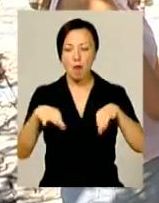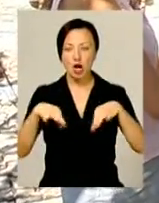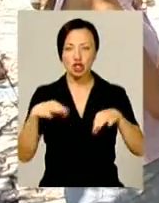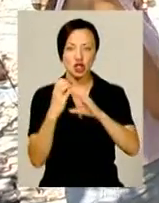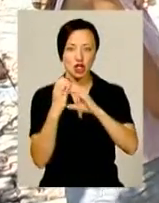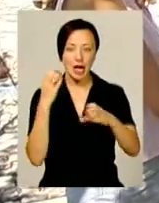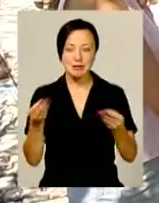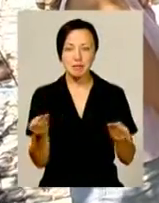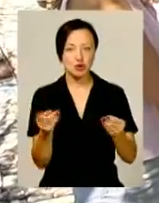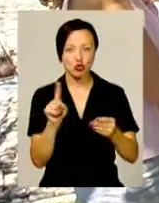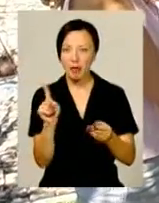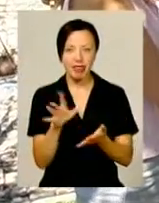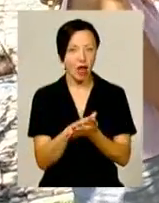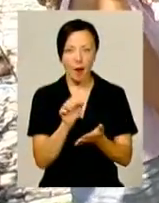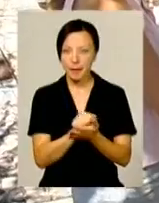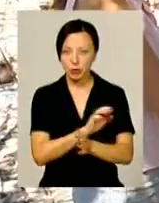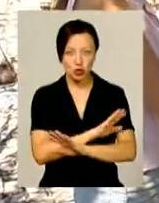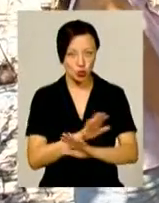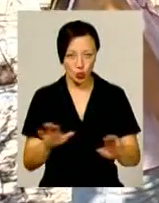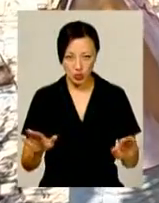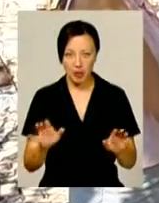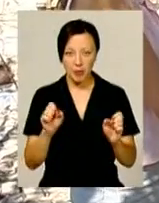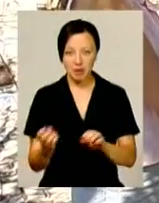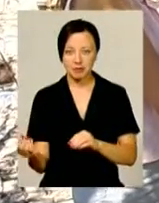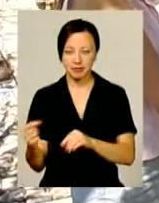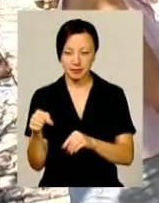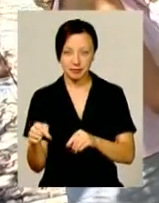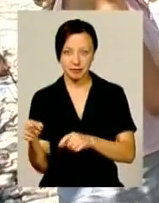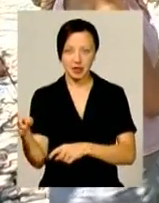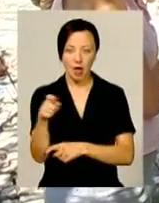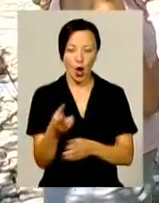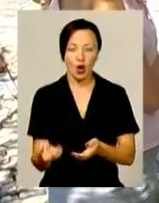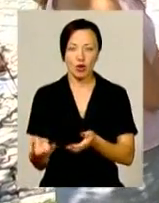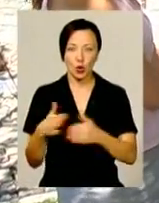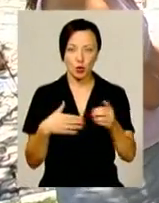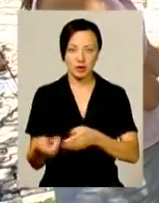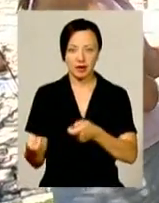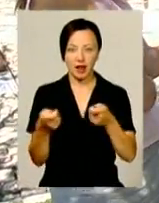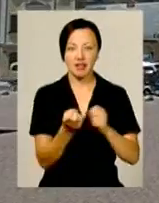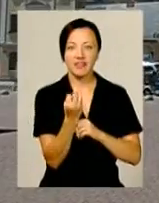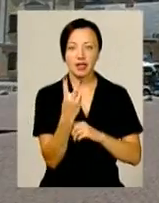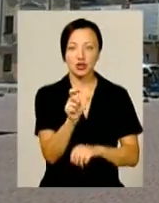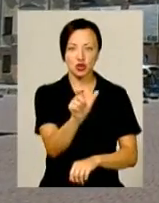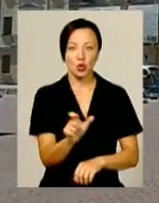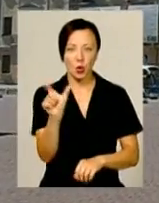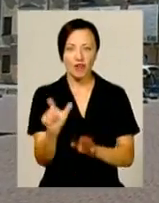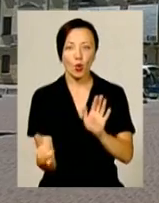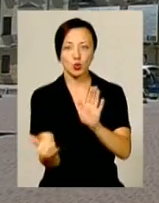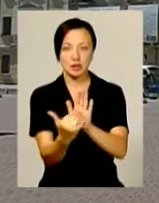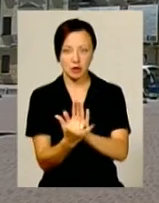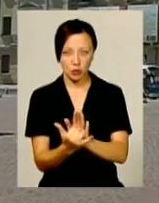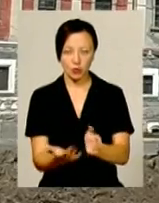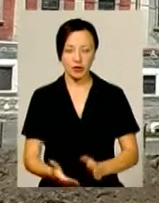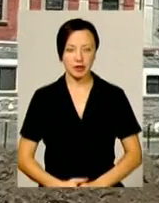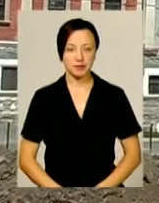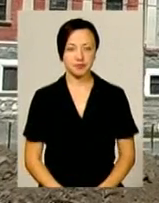Далі через цей паркан, який біля нас знаходиться, перекидали сюди і далі вручну вже 12 чоловік його встановлювали. Надія Куриляк, Максим